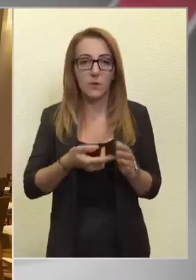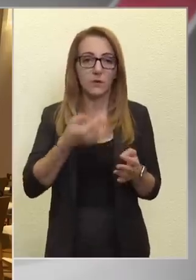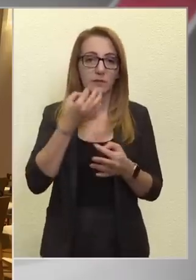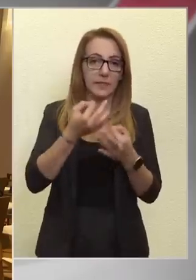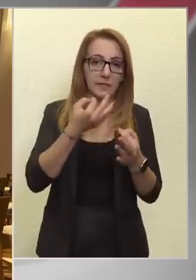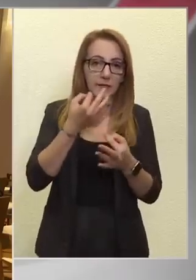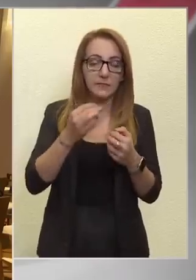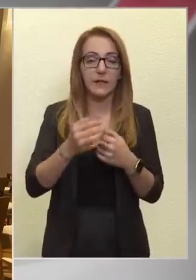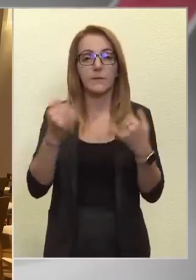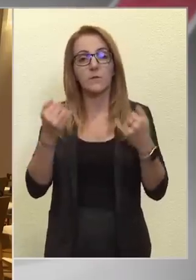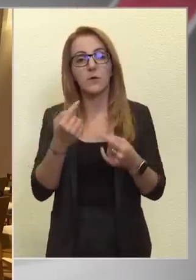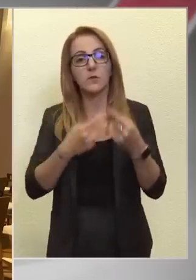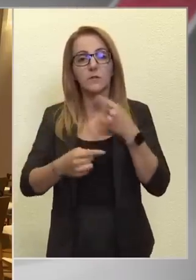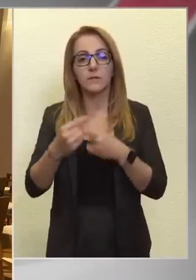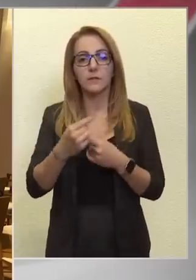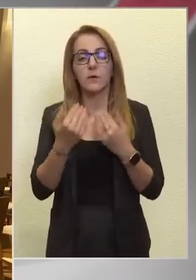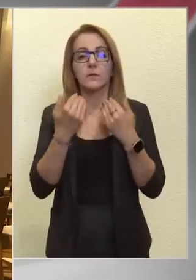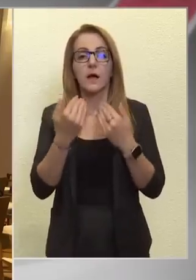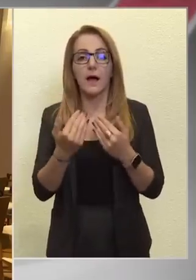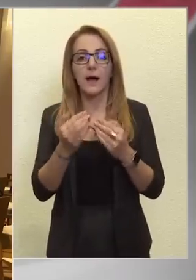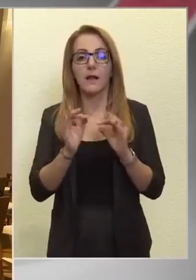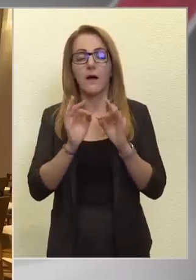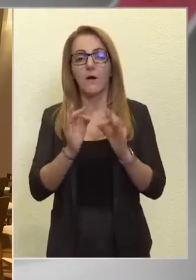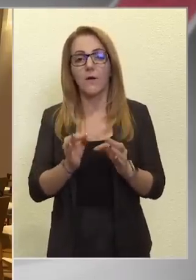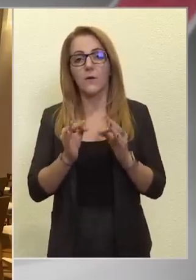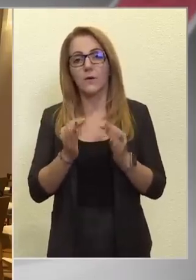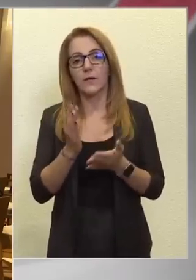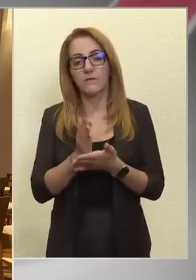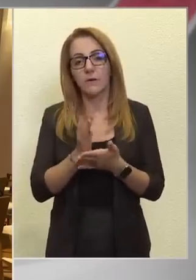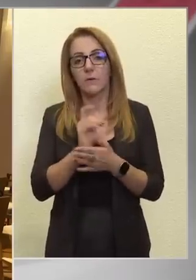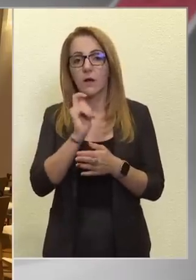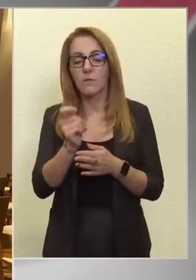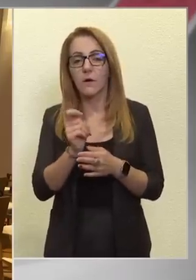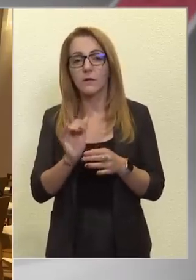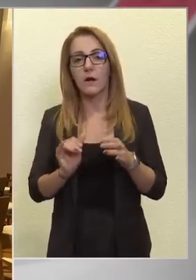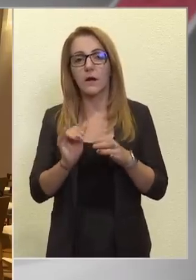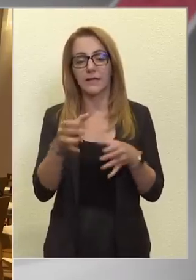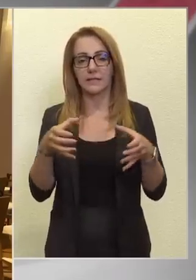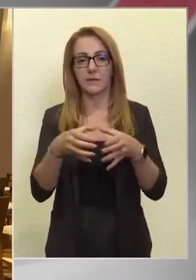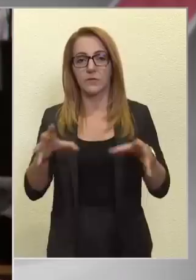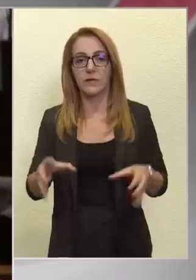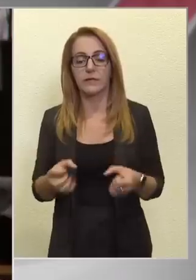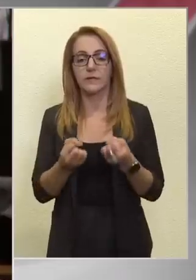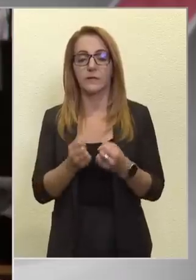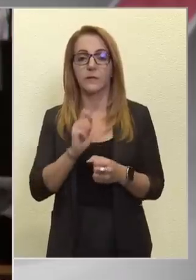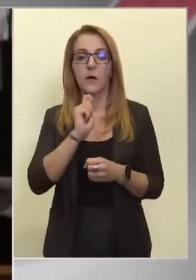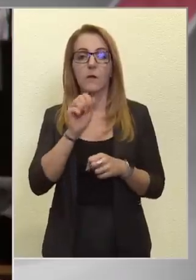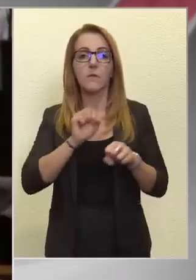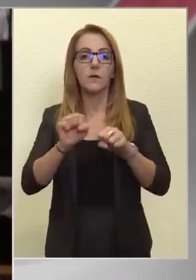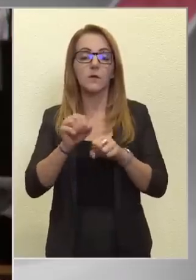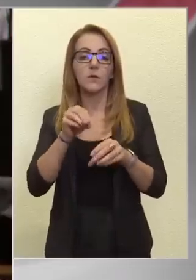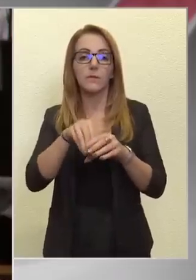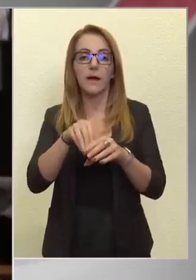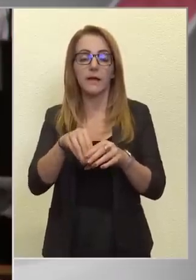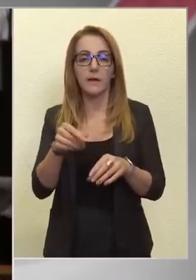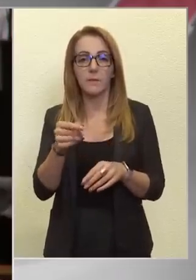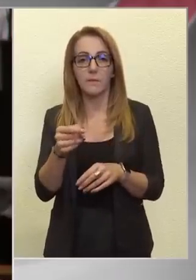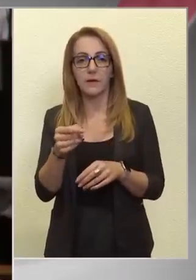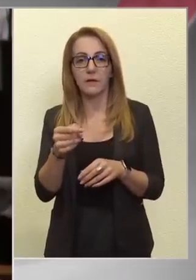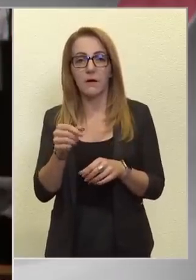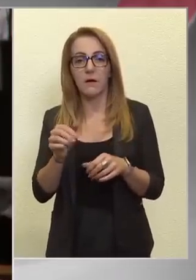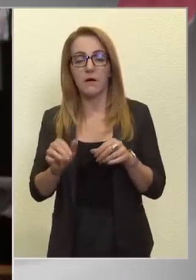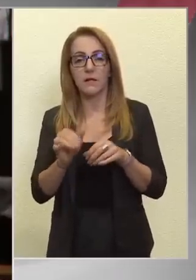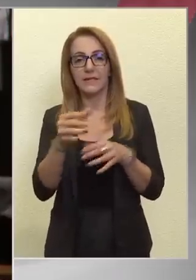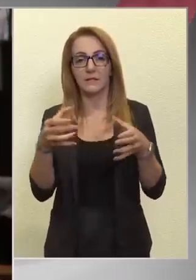kérdéseket. Most viszont hála az örökkévalónak egy magyar légitársaság megalakult. Vajon a magyar kormány ebben a légitárságban,